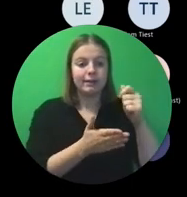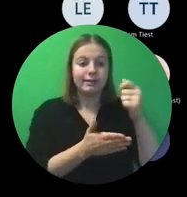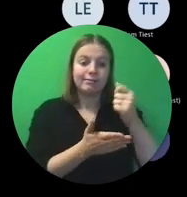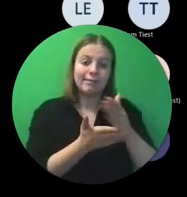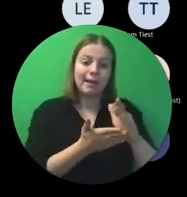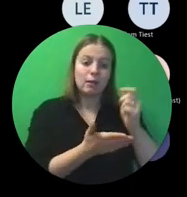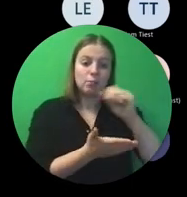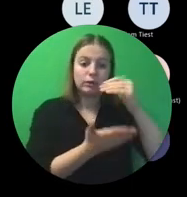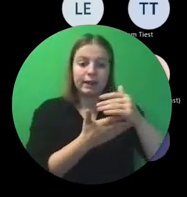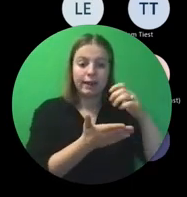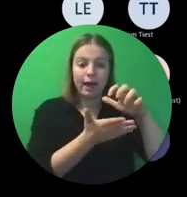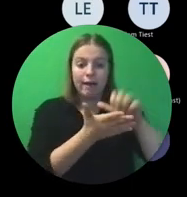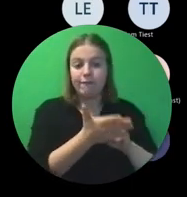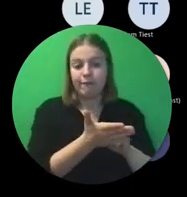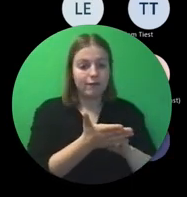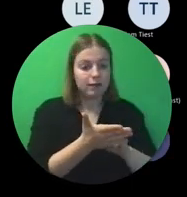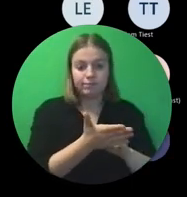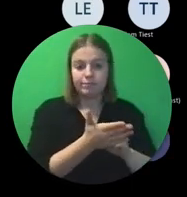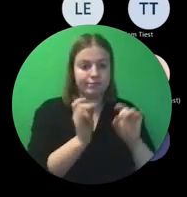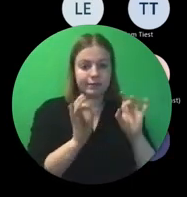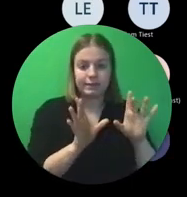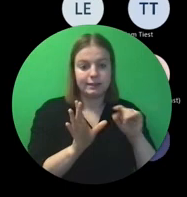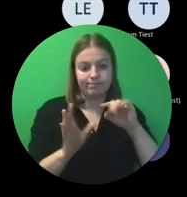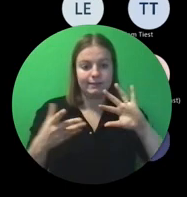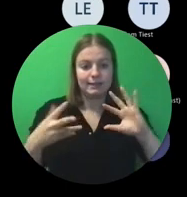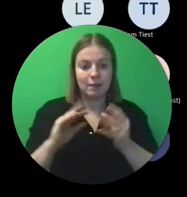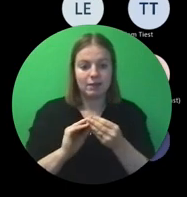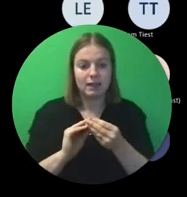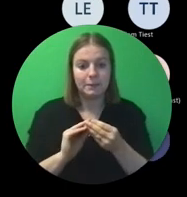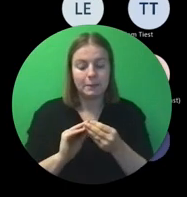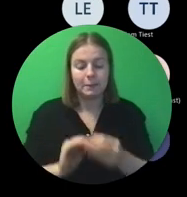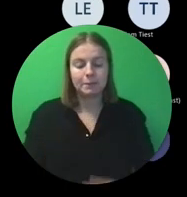Dat is eigenlijk in een autodop de essentie.